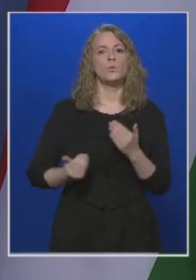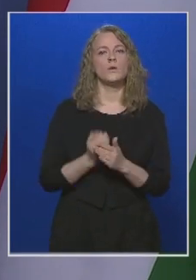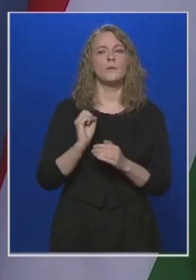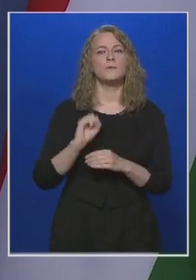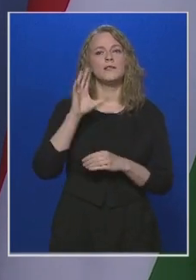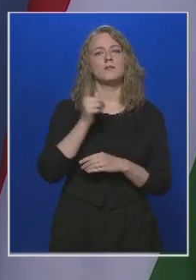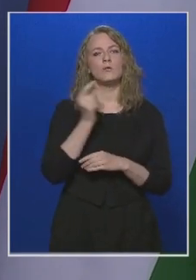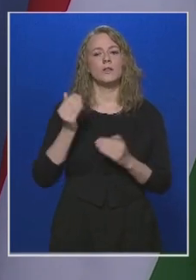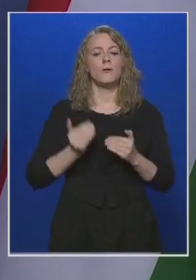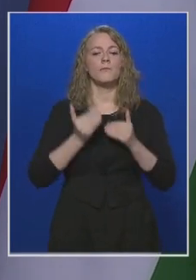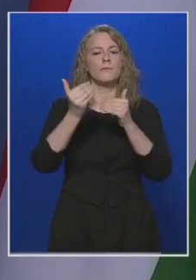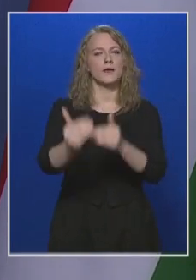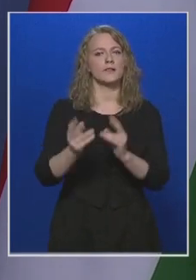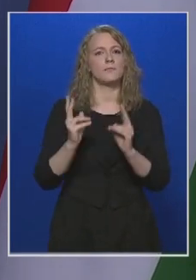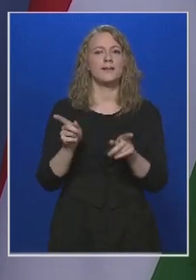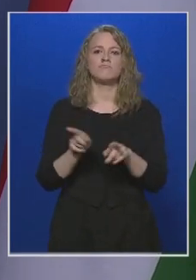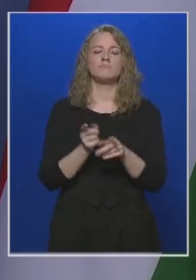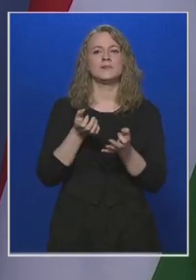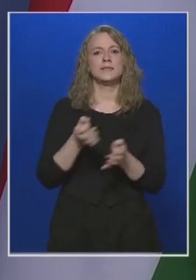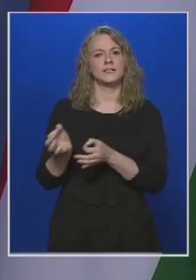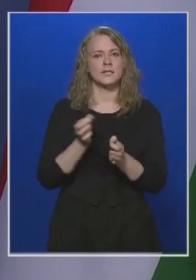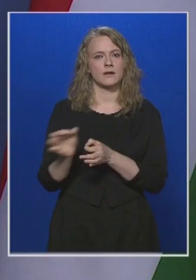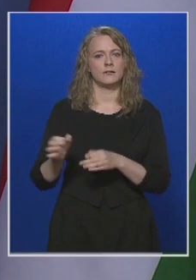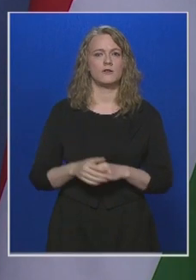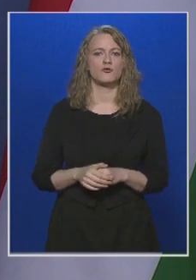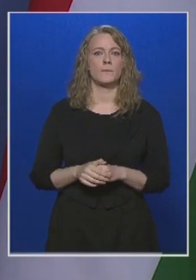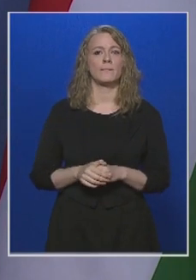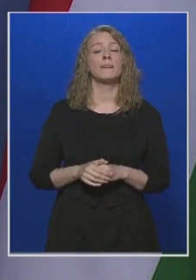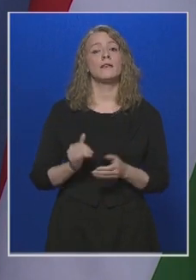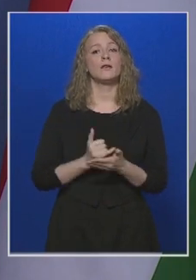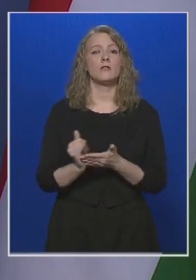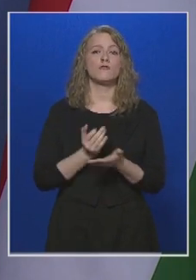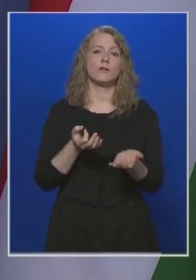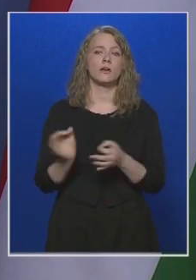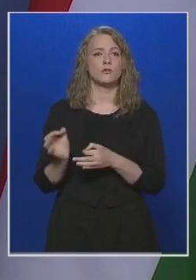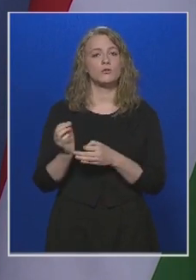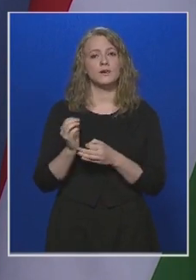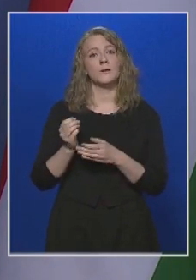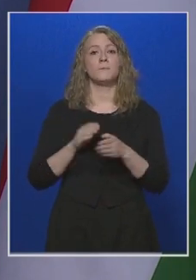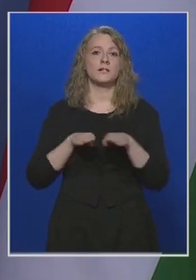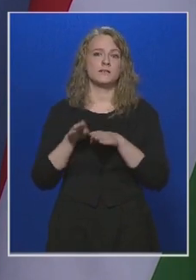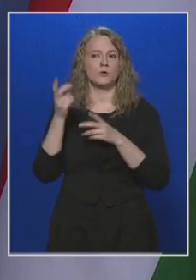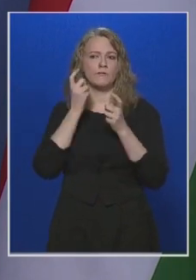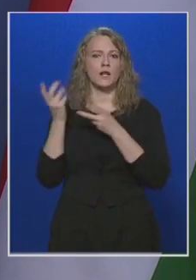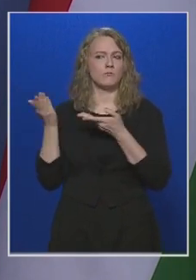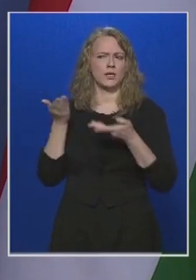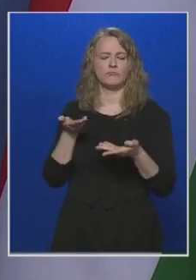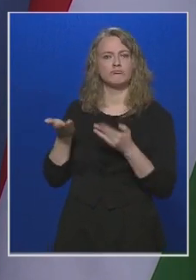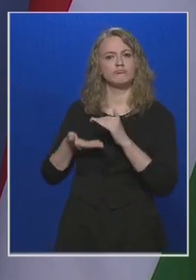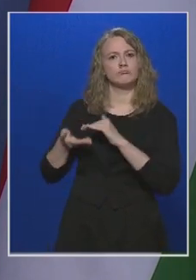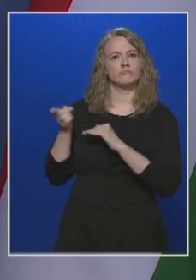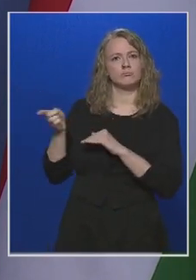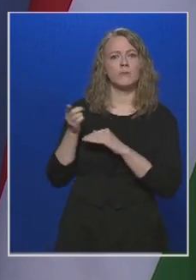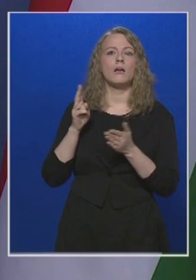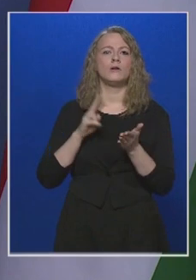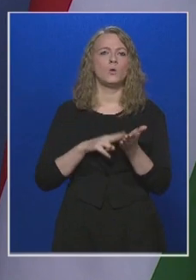nappal meghosszabbítsuk ezeket az intézkedéseket. Az igazságügyi minisztérium véleményére támaszkodtunk, ugye a jogi